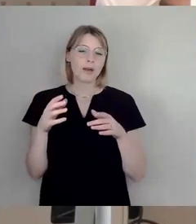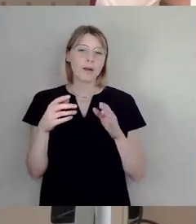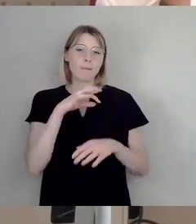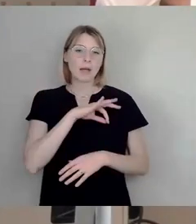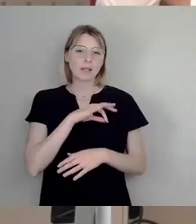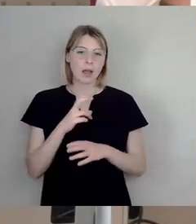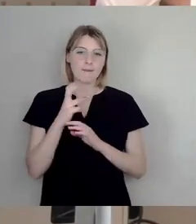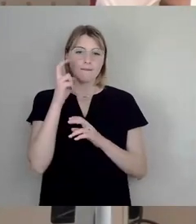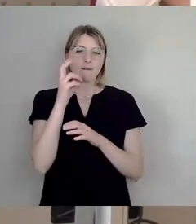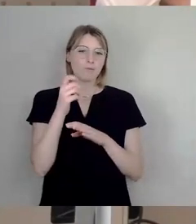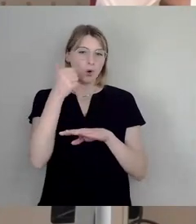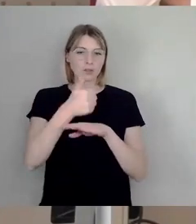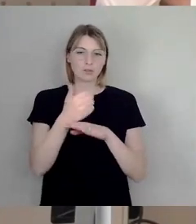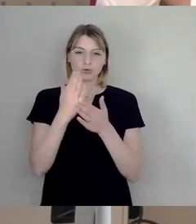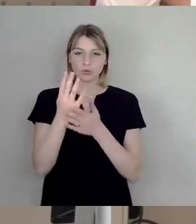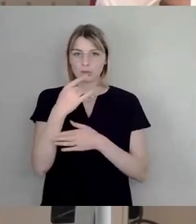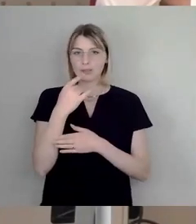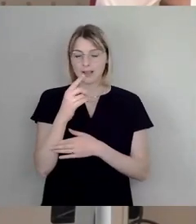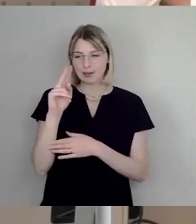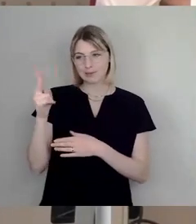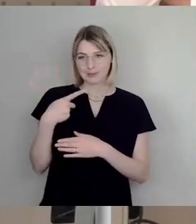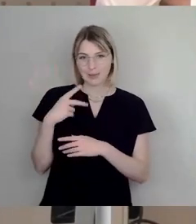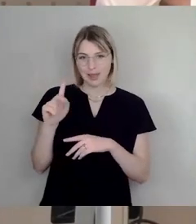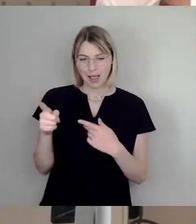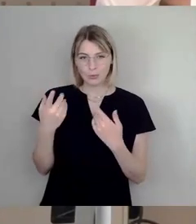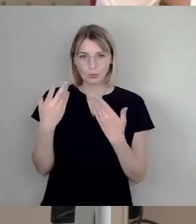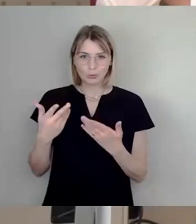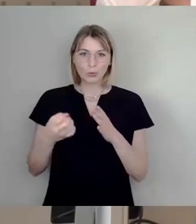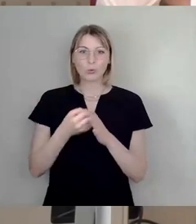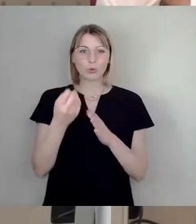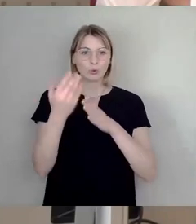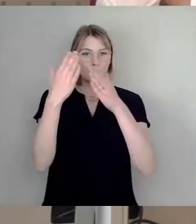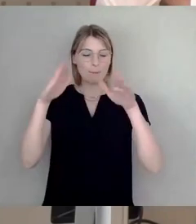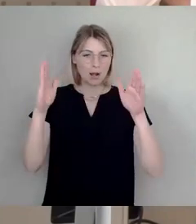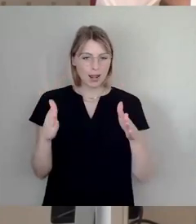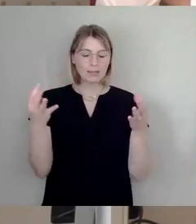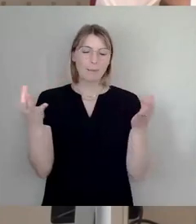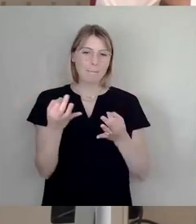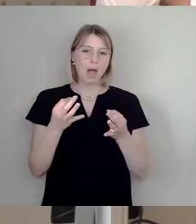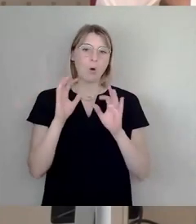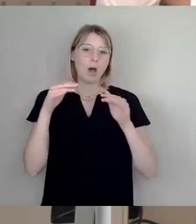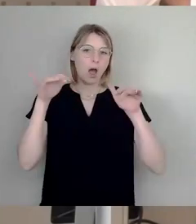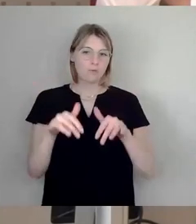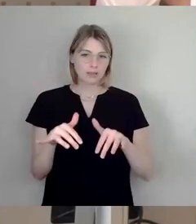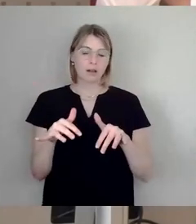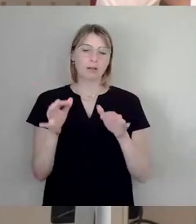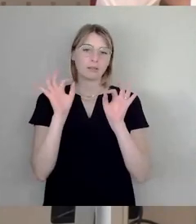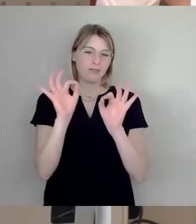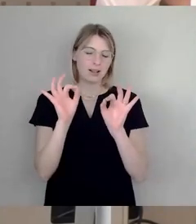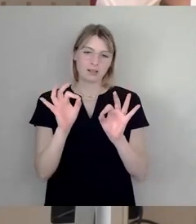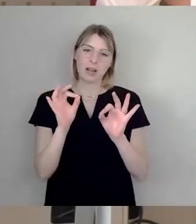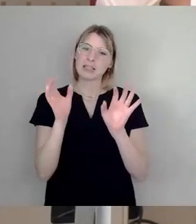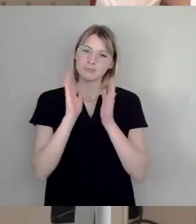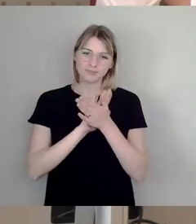wir vor dem Kulturpalast eine bessere Aufenthaltsqualität hinbekommen. Wenn das hier steht,